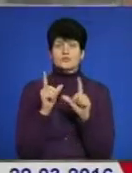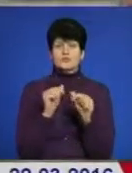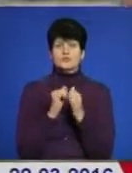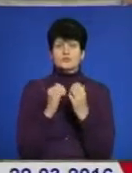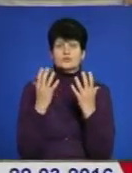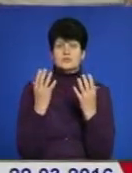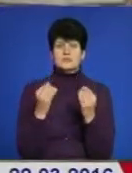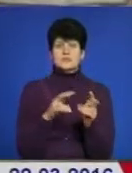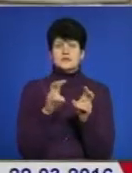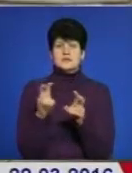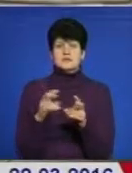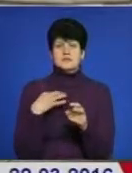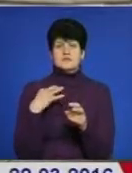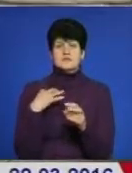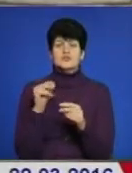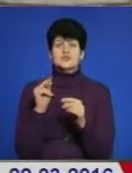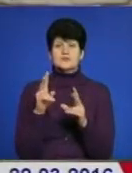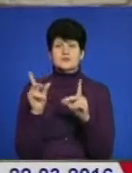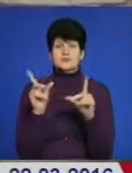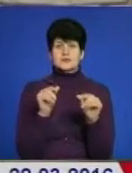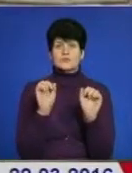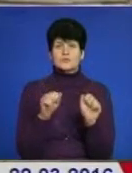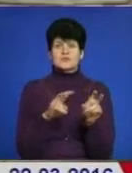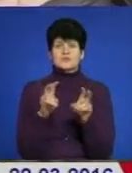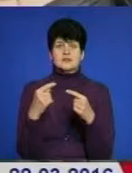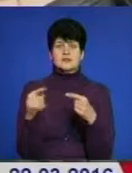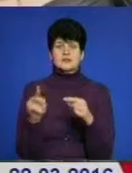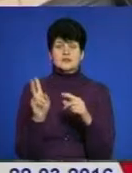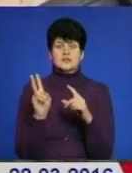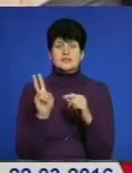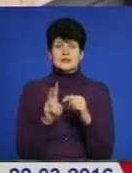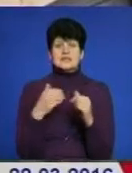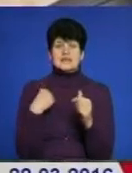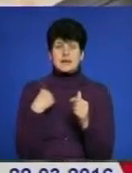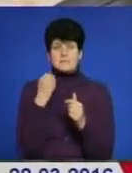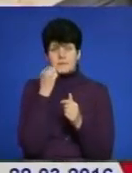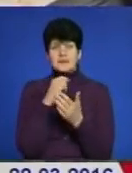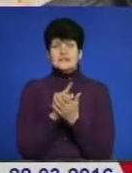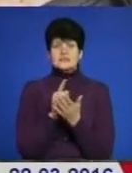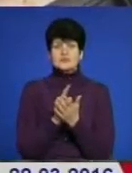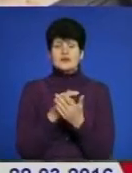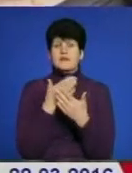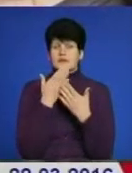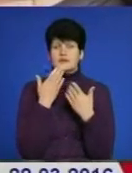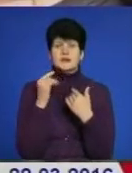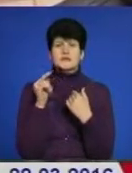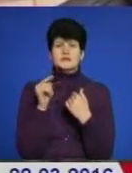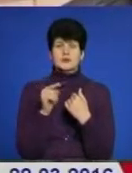день. Пересаду, мені все рівно, чим їздити. Можу порезти там, як втранку. Я вже пенсіонер, але немає такої,